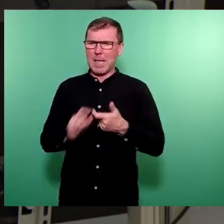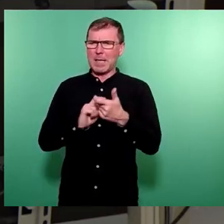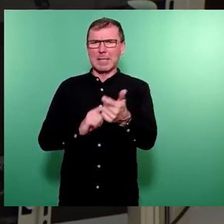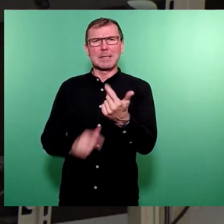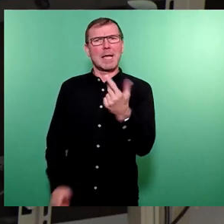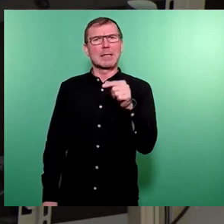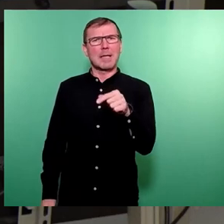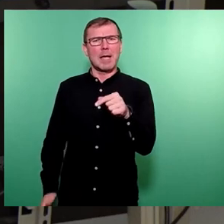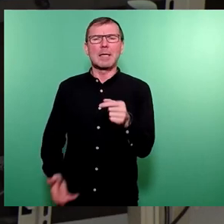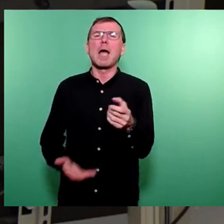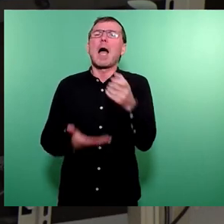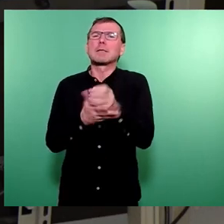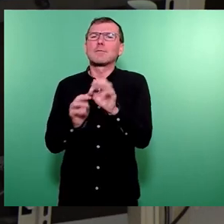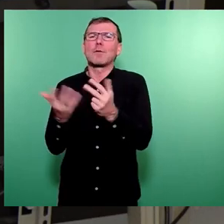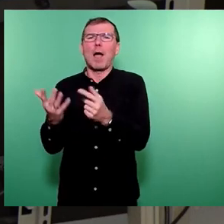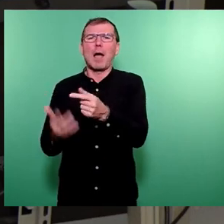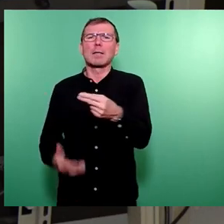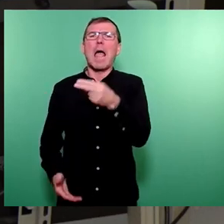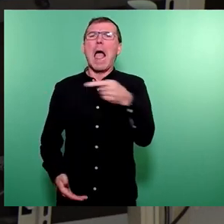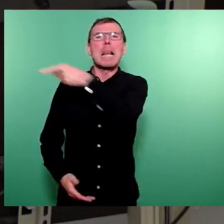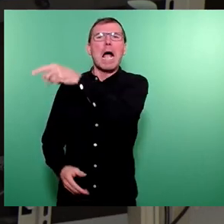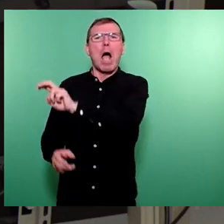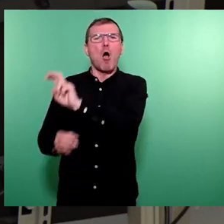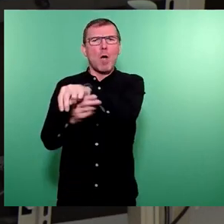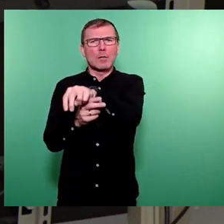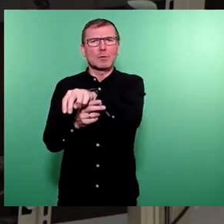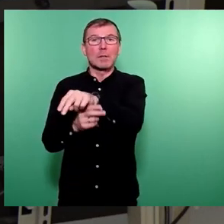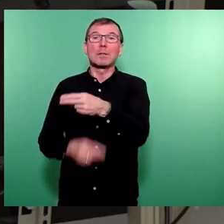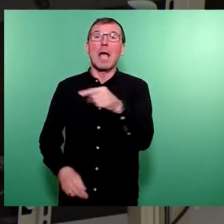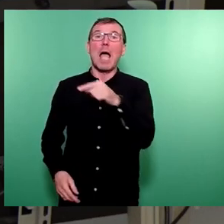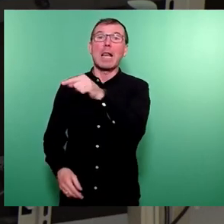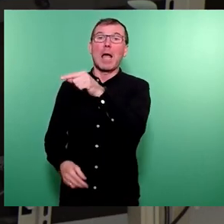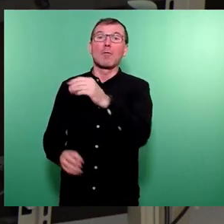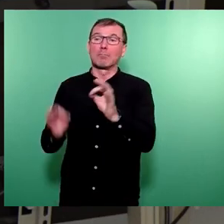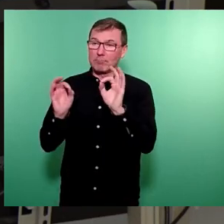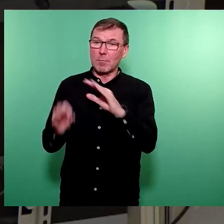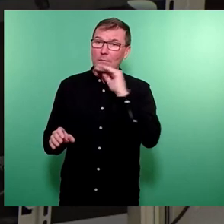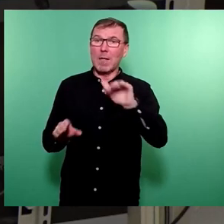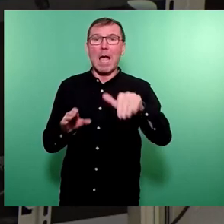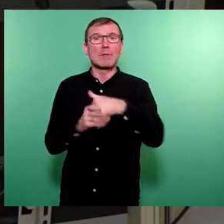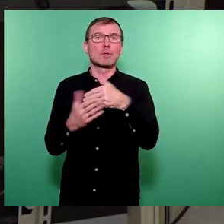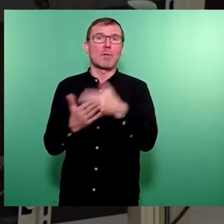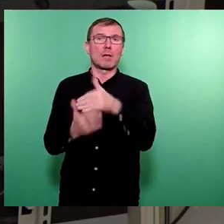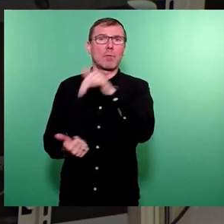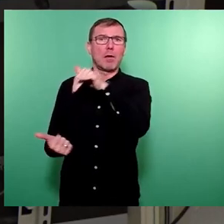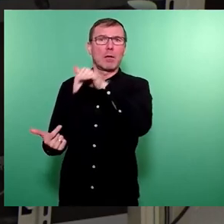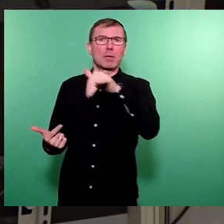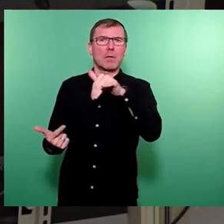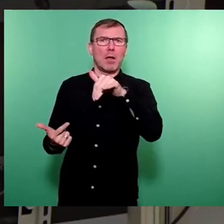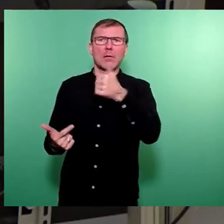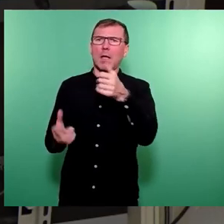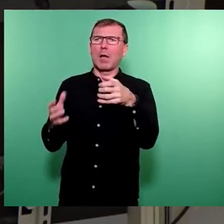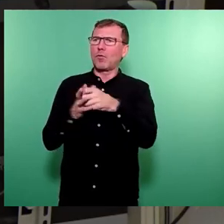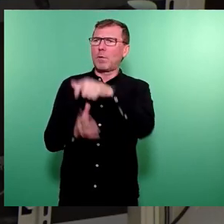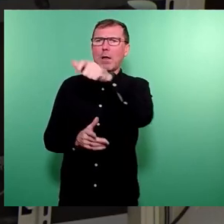Ersatz für die 8 fährt, in Hellerau einstieg, Hellerau, was sehr viel inklusive Angebote hatte, stieg eine ganze Gruppe von